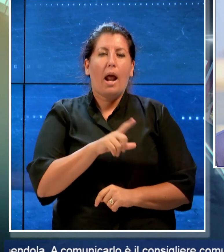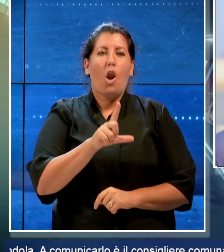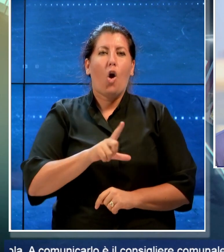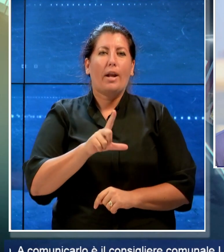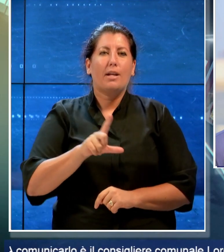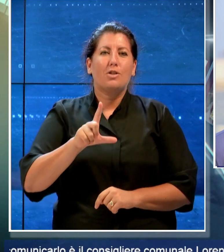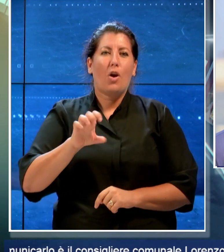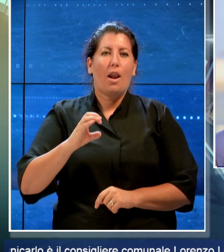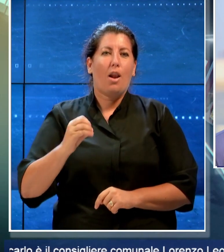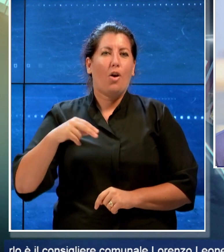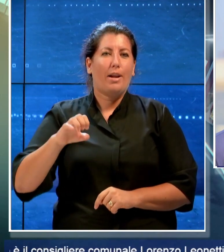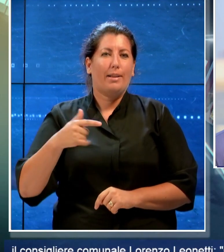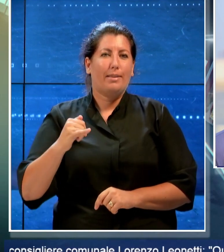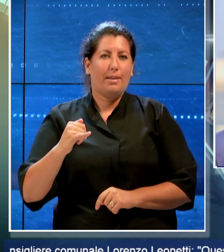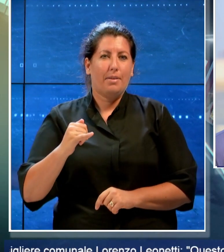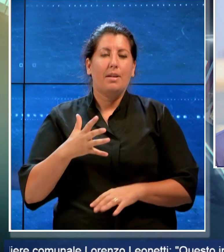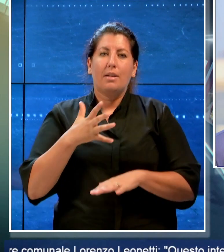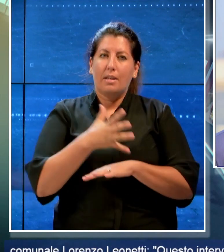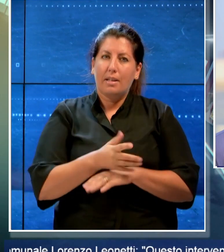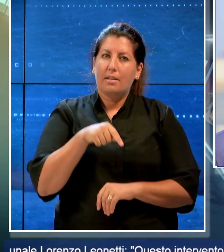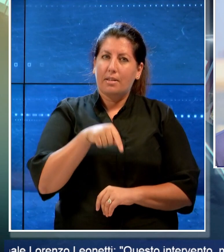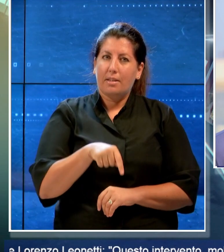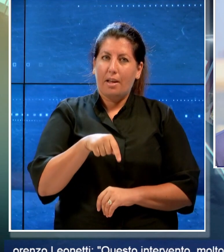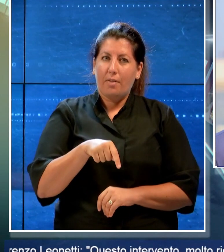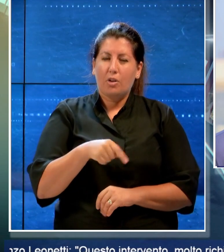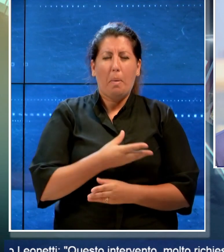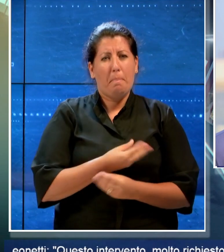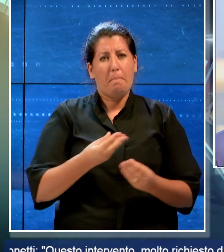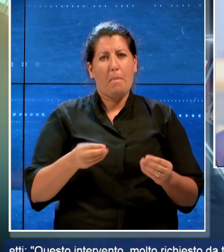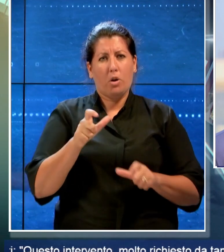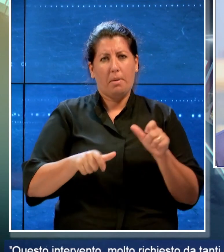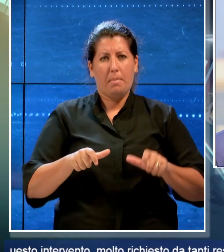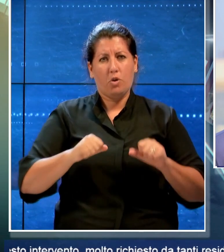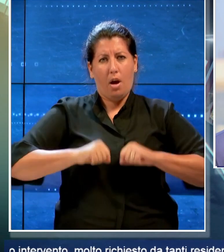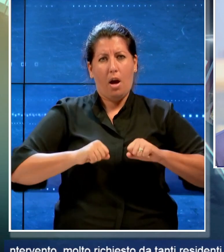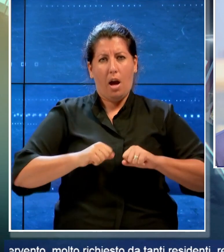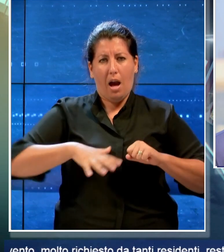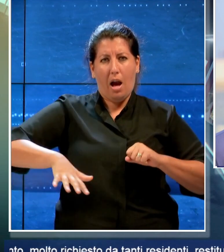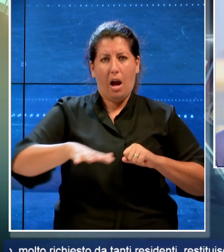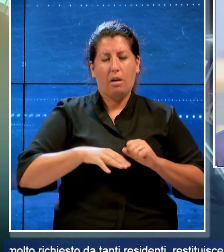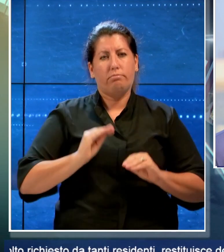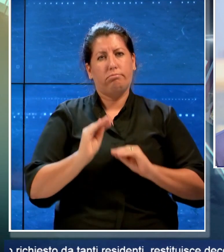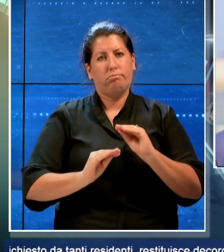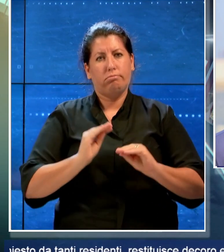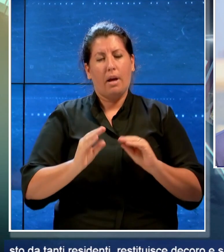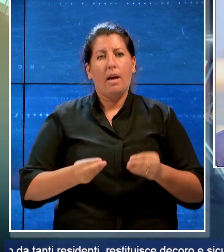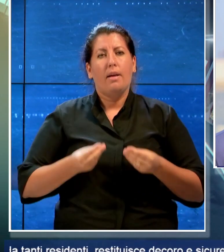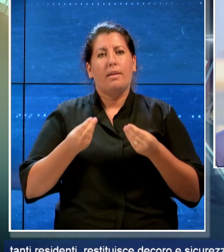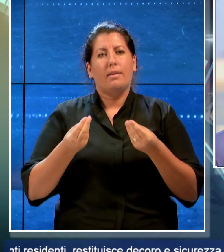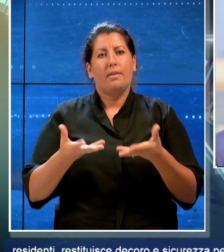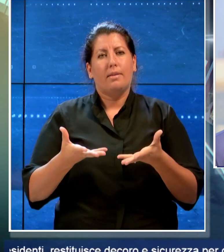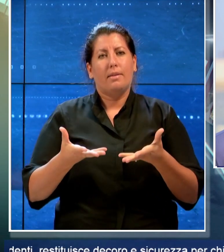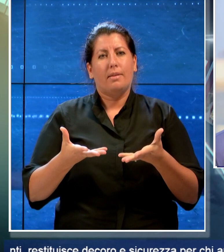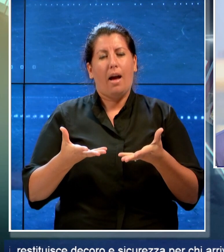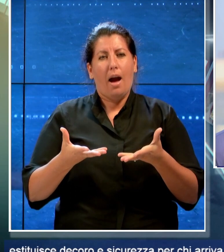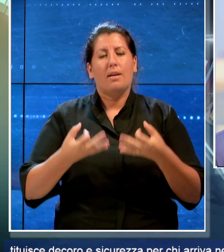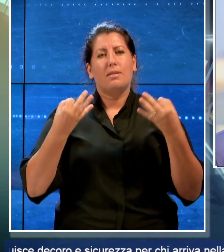Leonetti. Questo intervento, molto richiesto da tanti residenti, restituisce decoro e sicurezza per chi